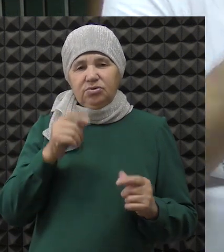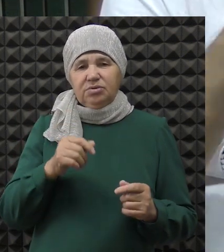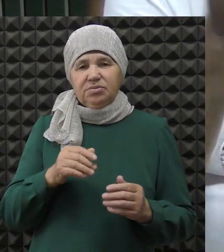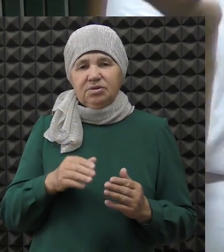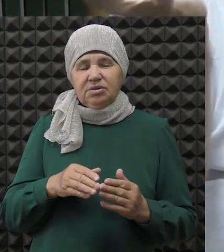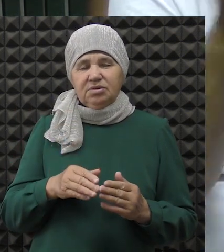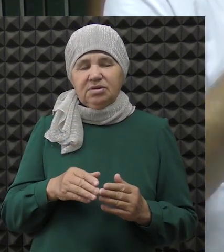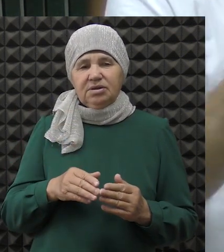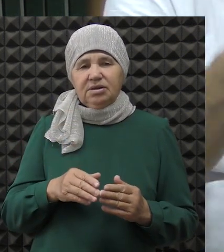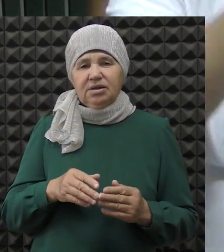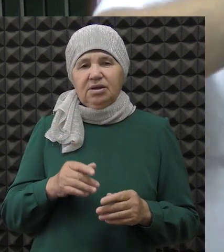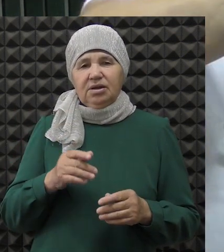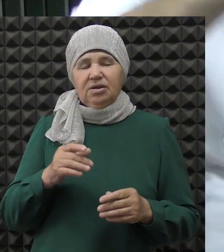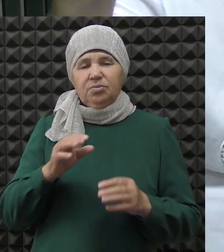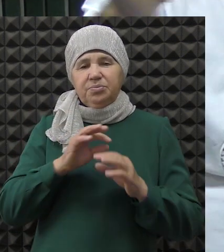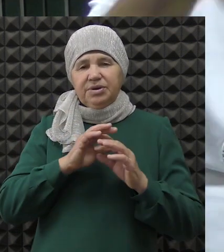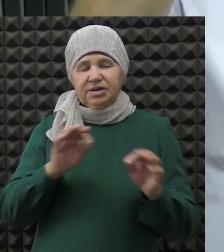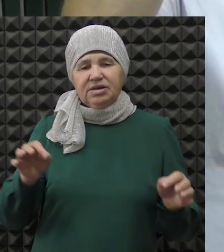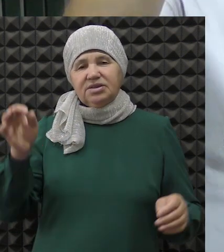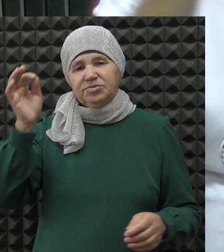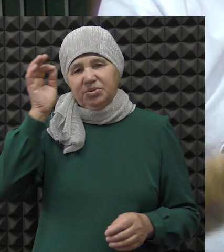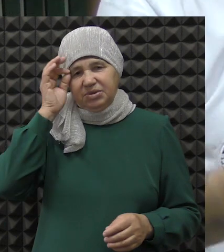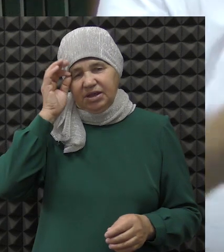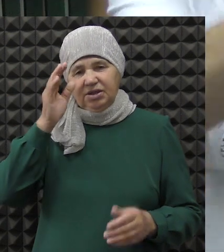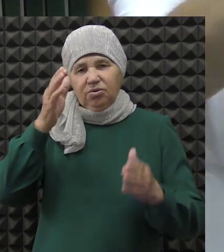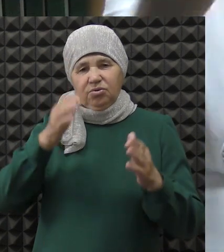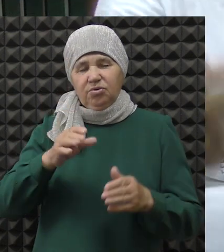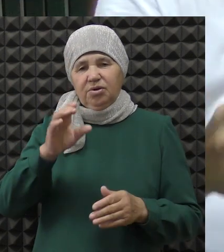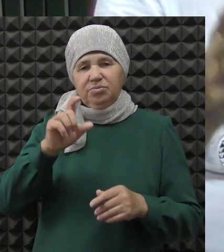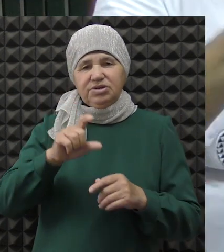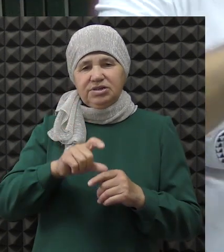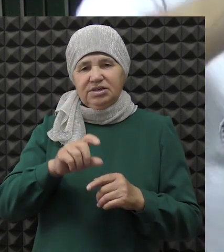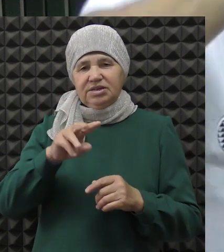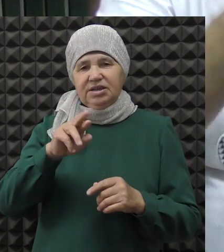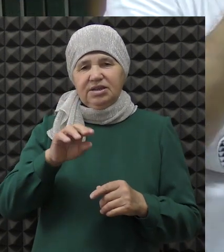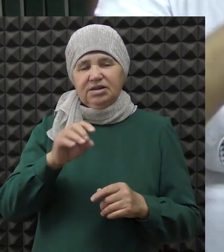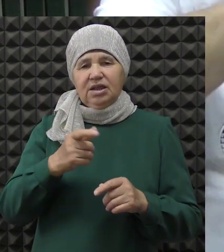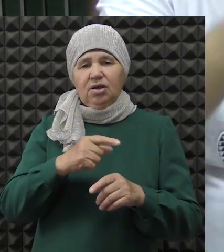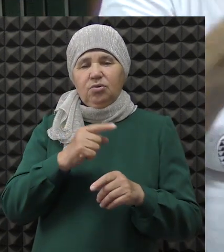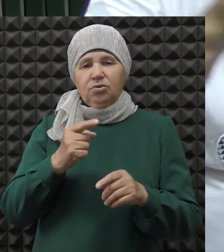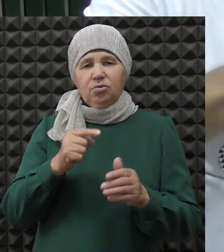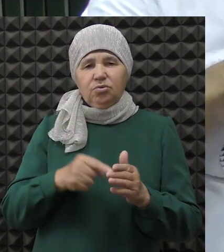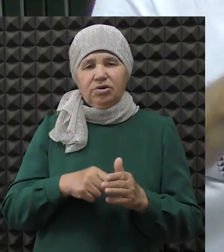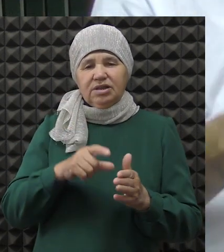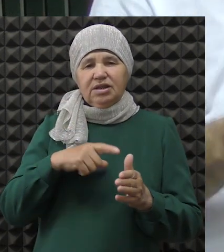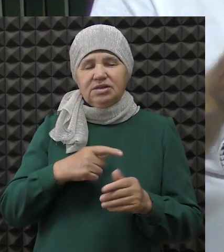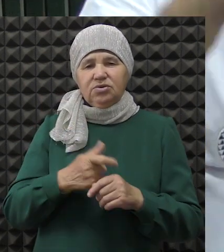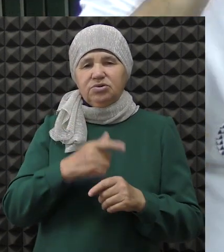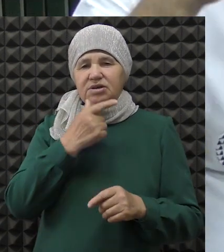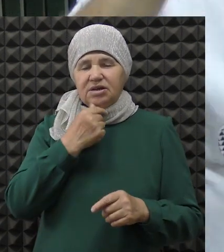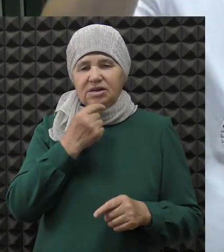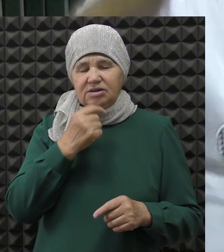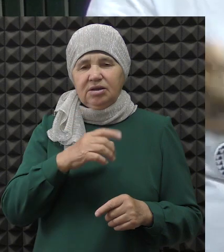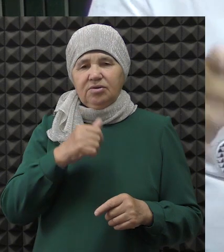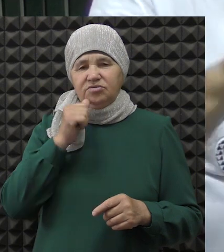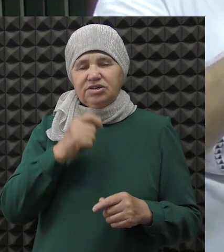уедут, уйдем, очень прекрасные вспоминания о вас. О городе красивом, городе Казань. Мы